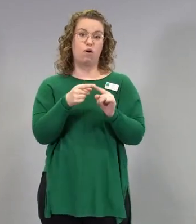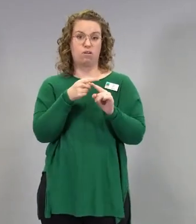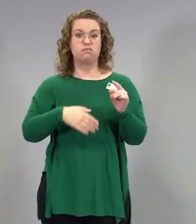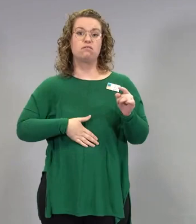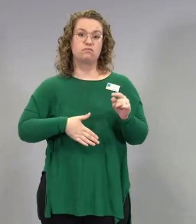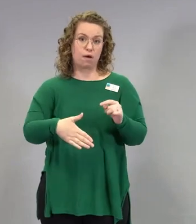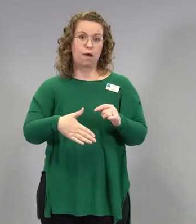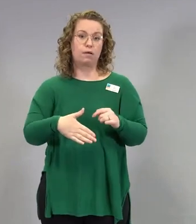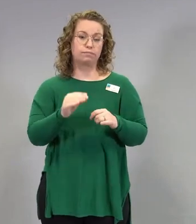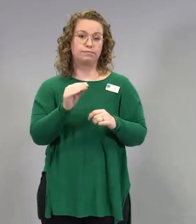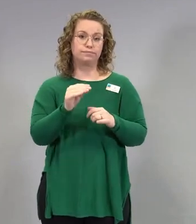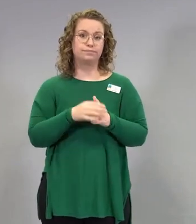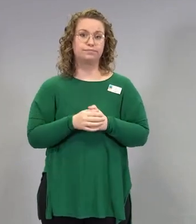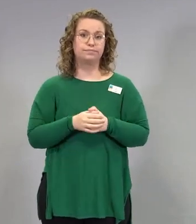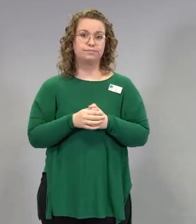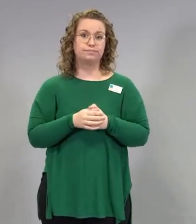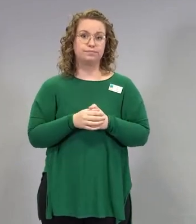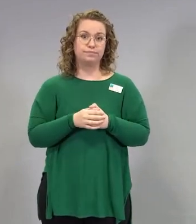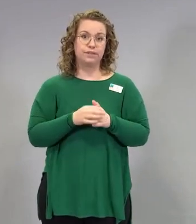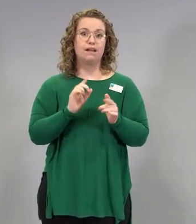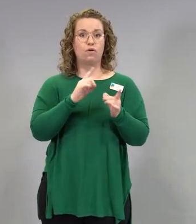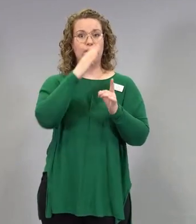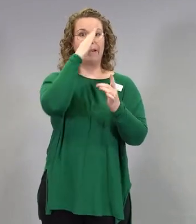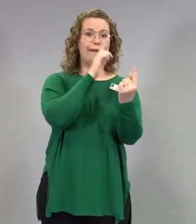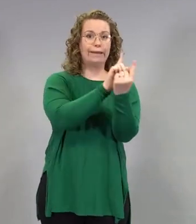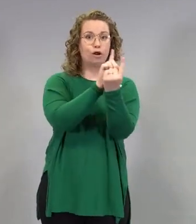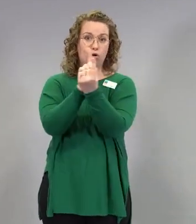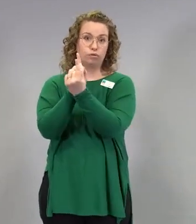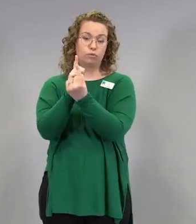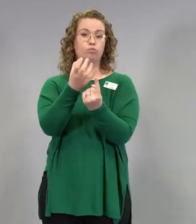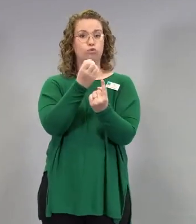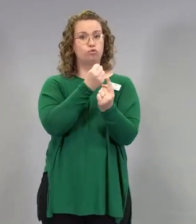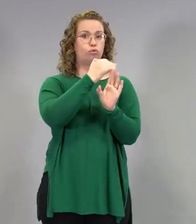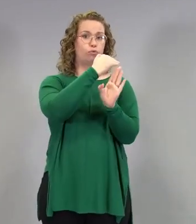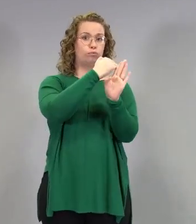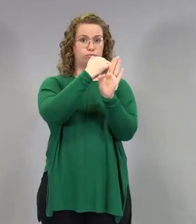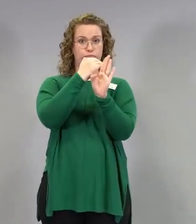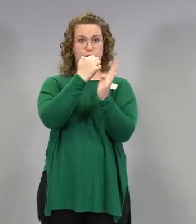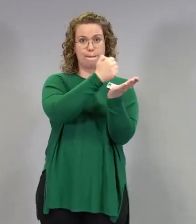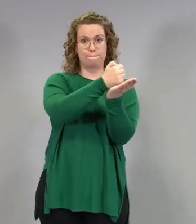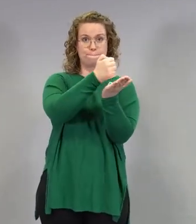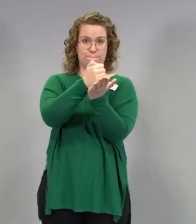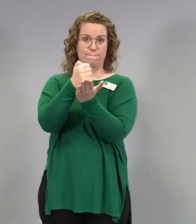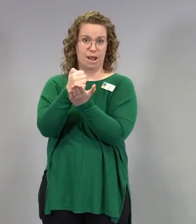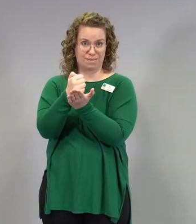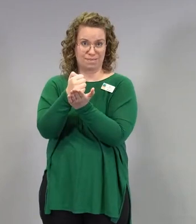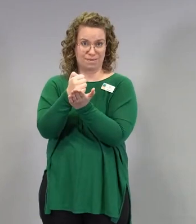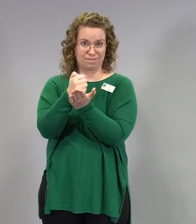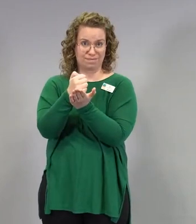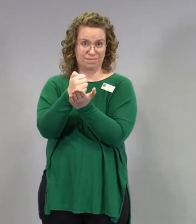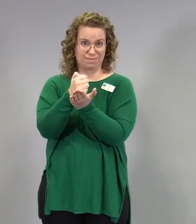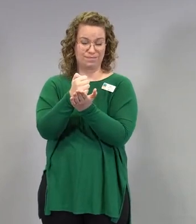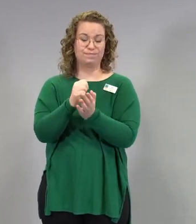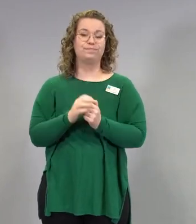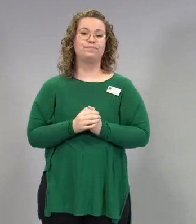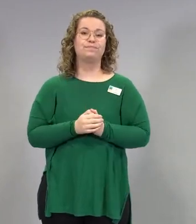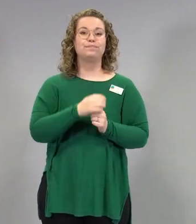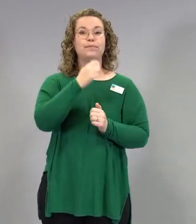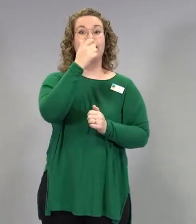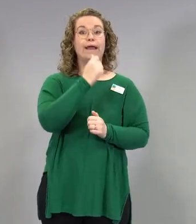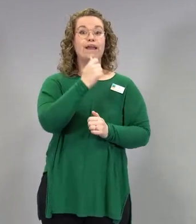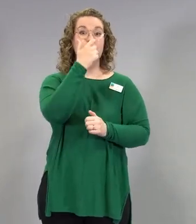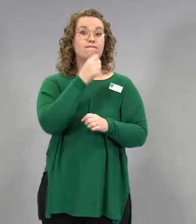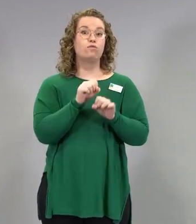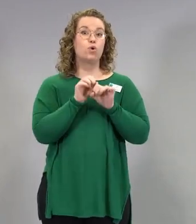Tällaista hyötypaintaanalyysiä yksilöllisesti tehdään, mutta mitä esimerkiksi influenssan kohdalla meillä on, että